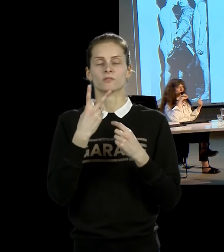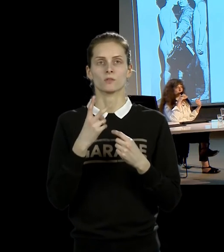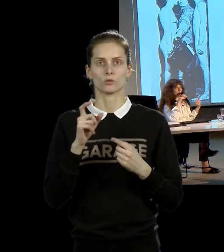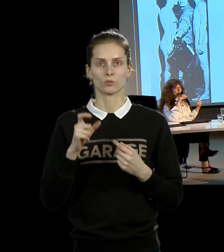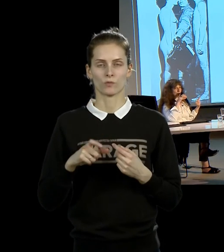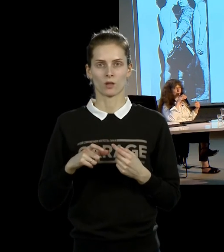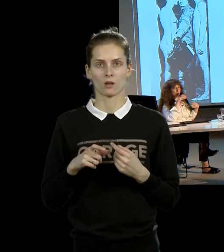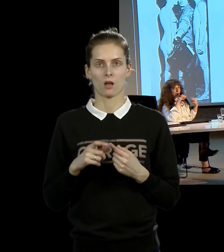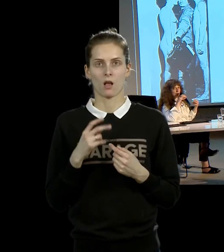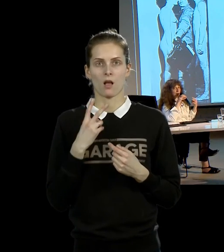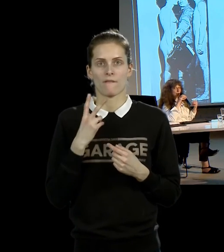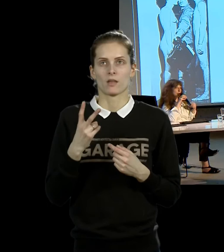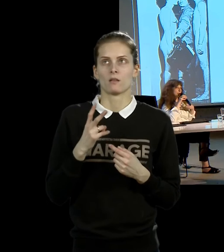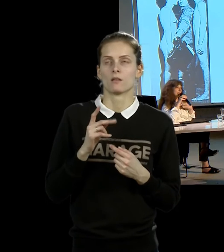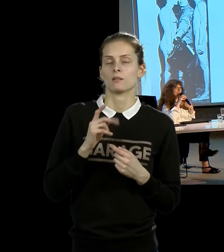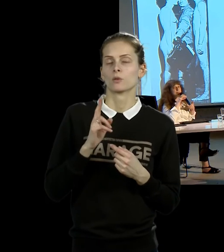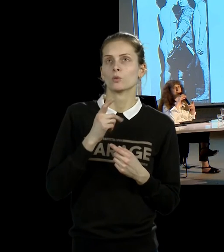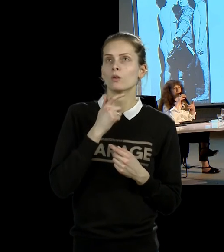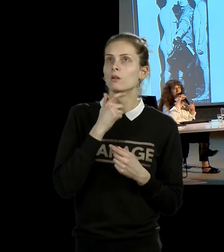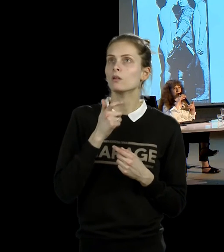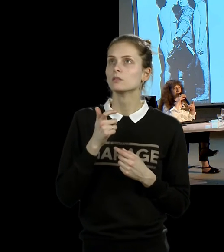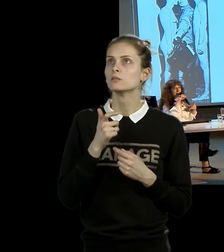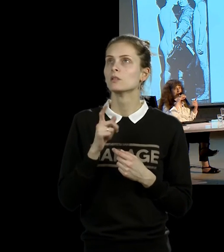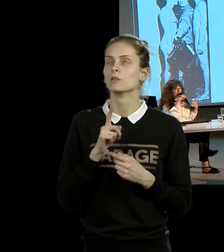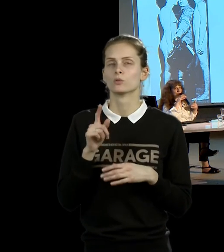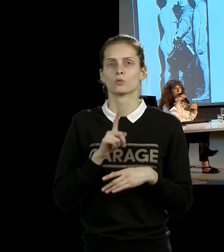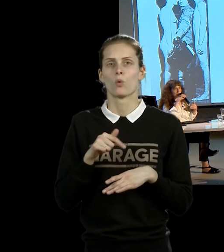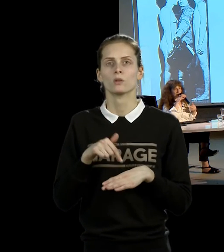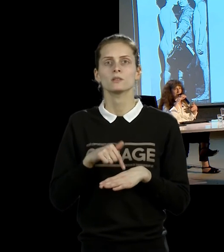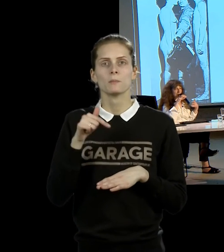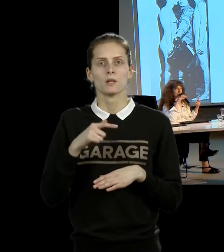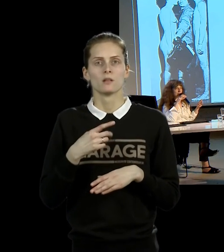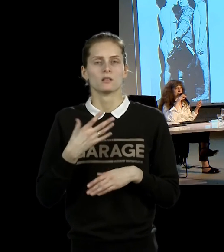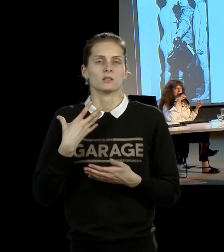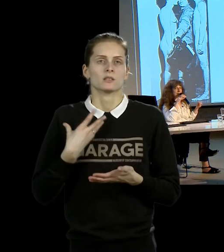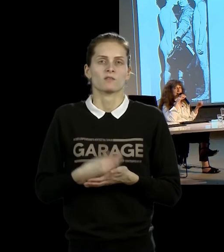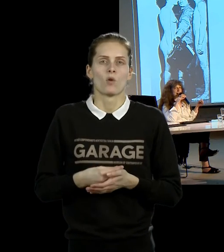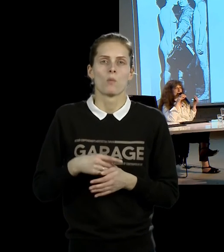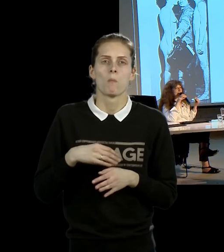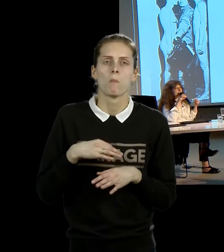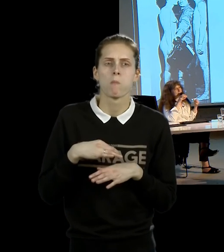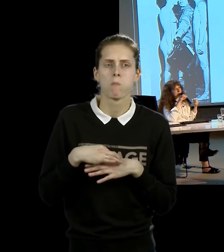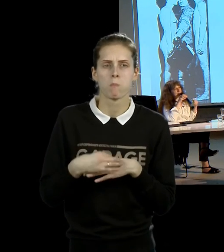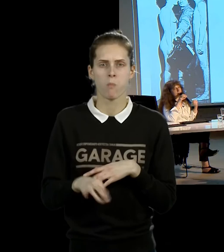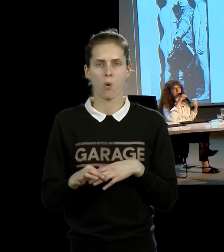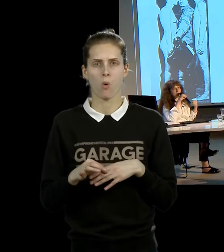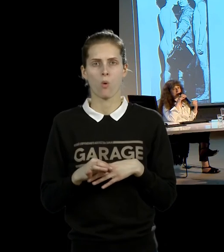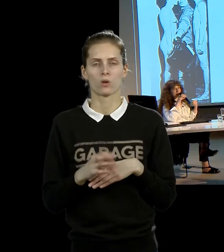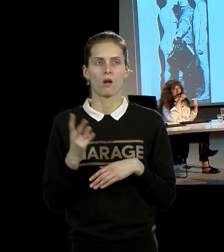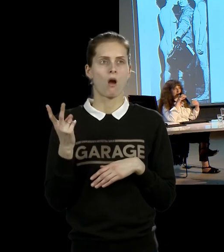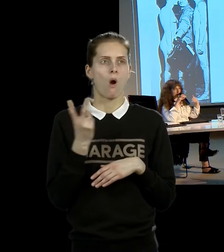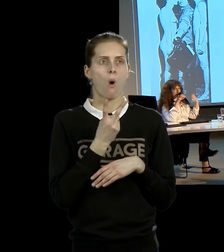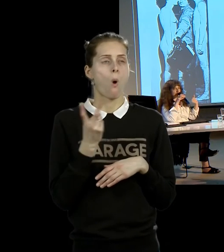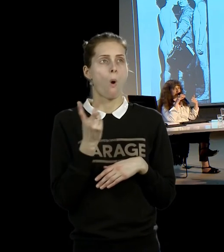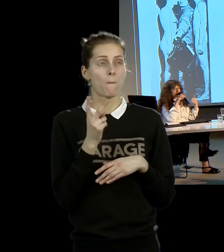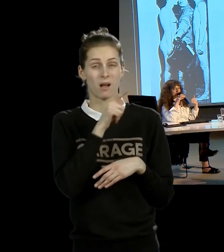не только для художников, потому что они то, что они испытывают свою боль, свои усилия, они не демонстрируют, как ни